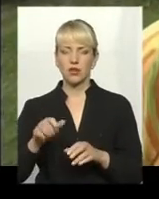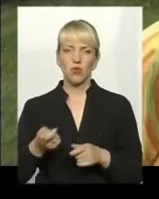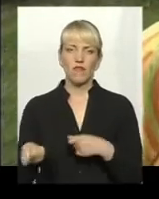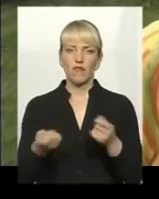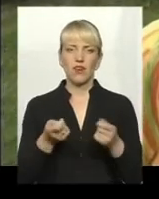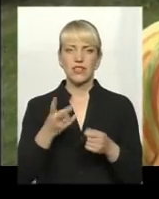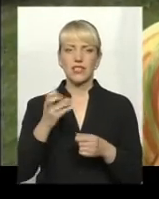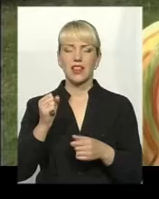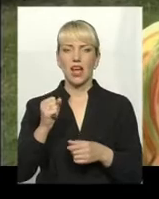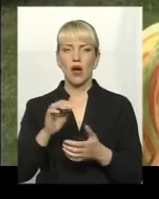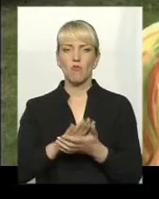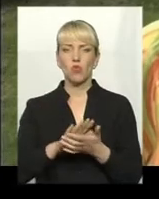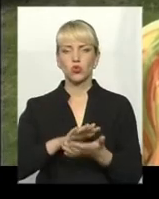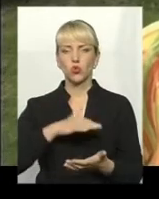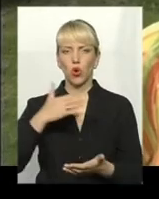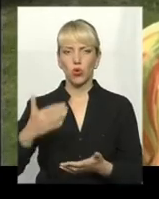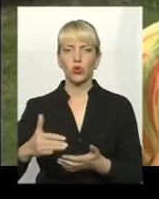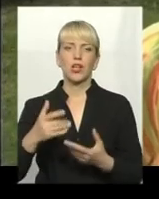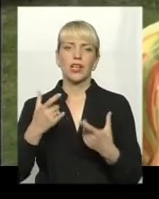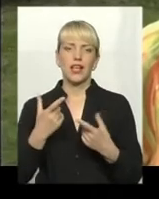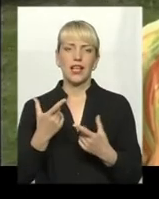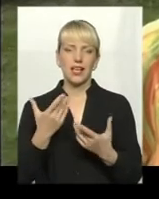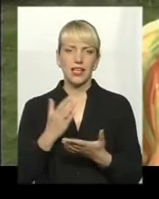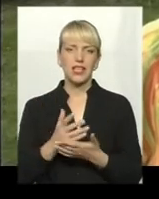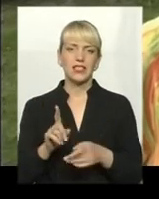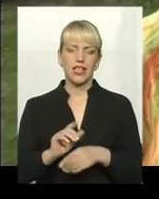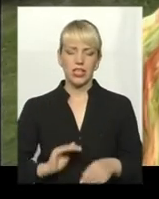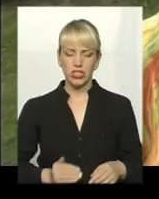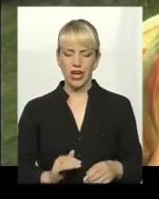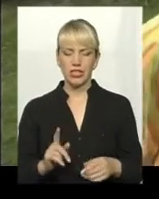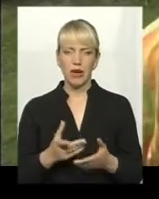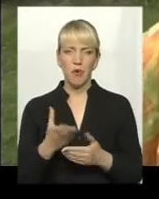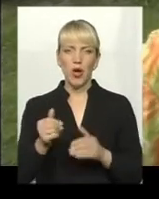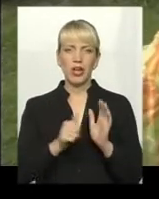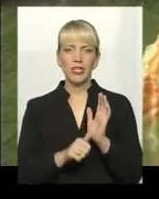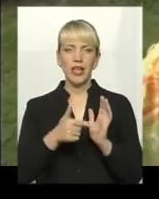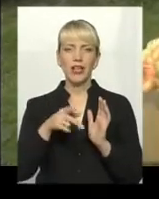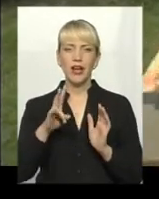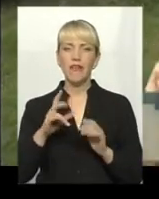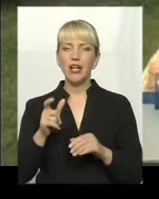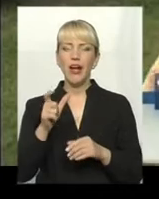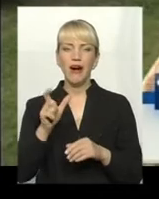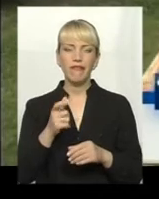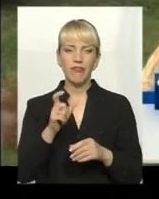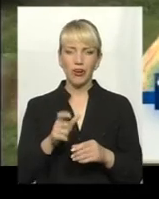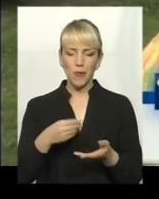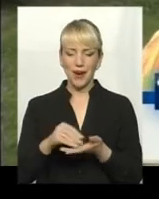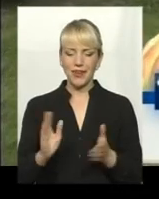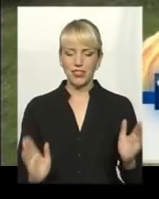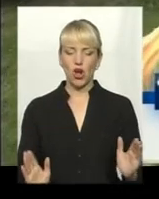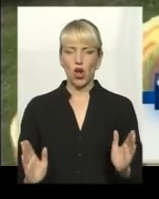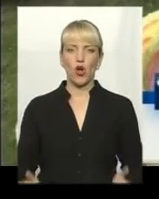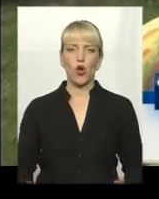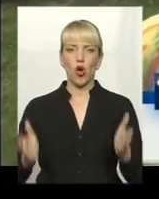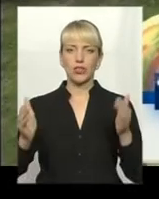мусорку. І є якісь частні, що платиш, не знаю, 60 гривень, вони купляють контейнер, і вони